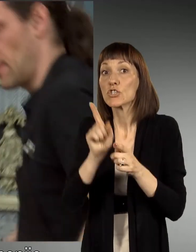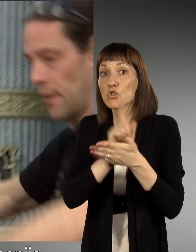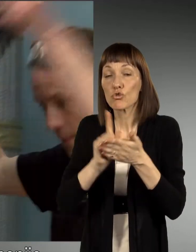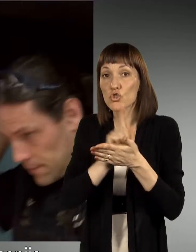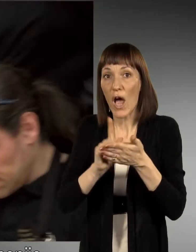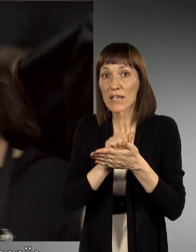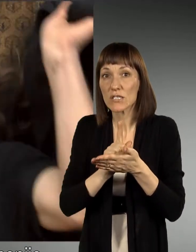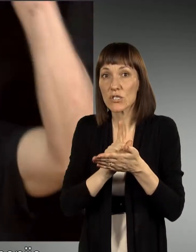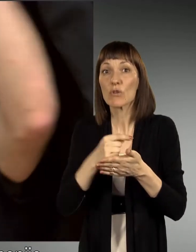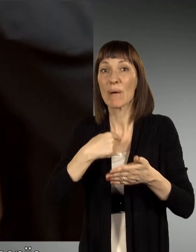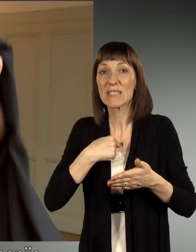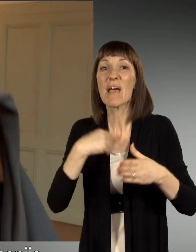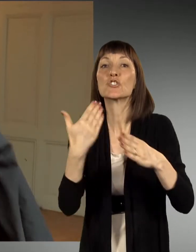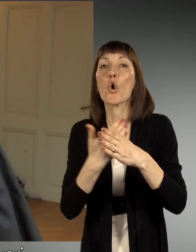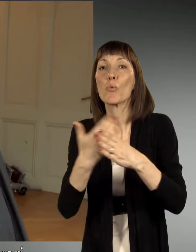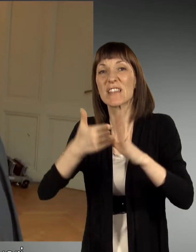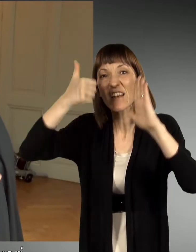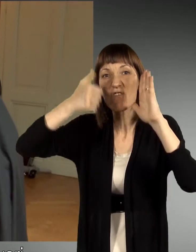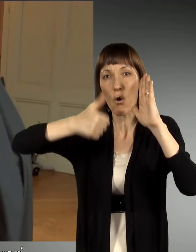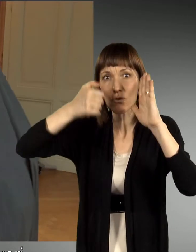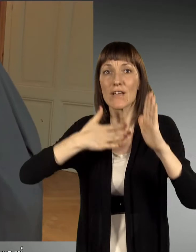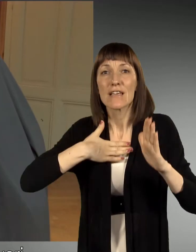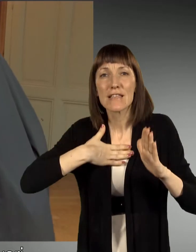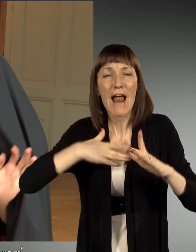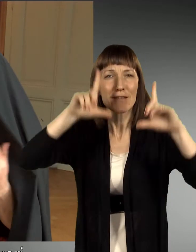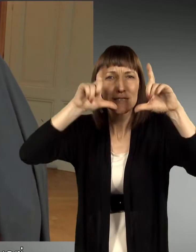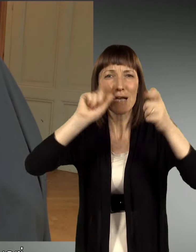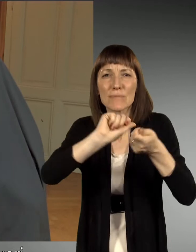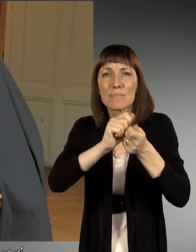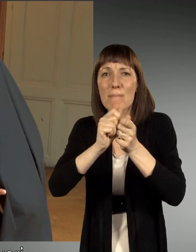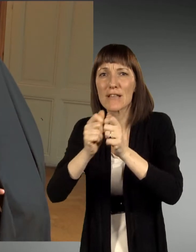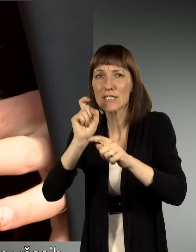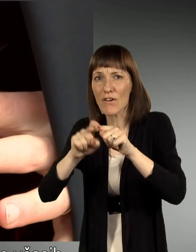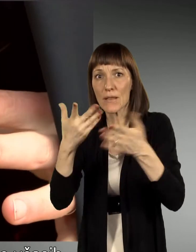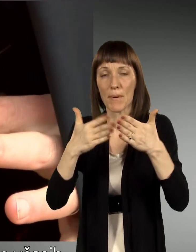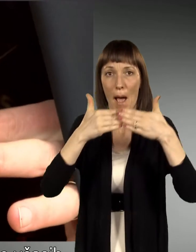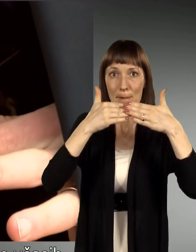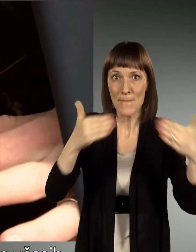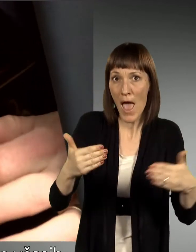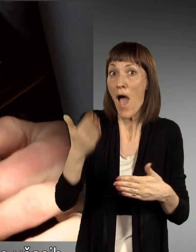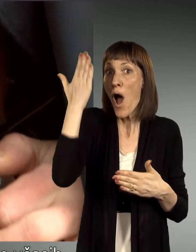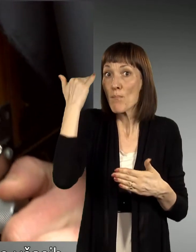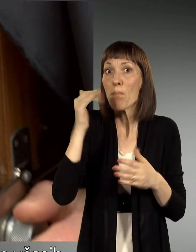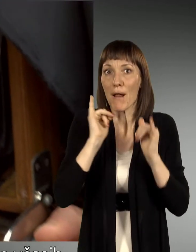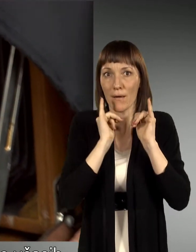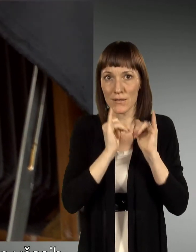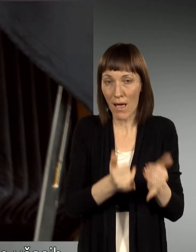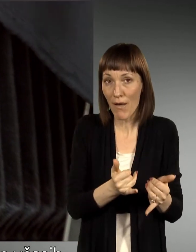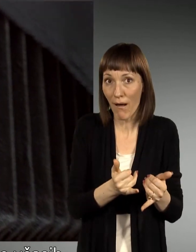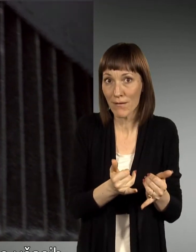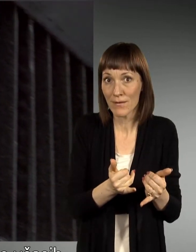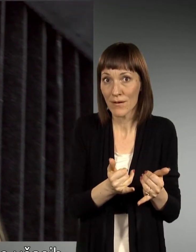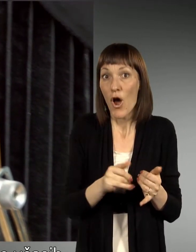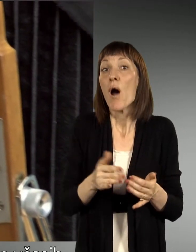Hkrati sem pa v dokumentarni fotografi narod fotografiram stvari, ki se spreminijo, naprimer meje, ki so bile včasih,